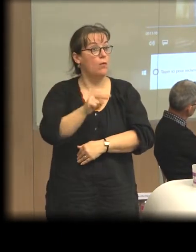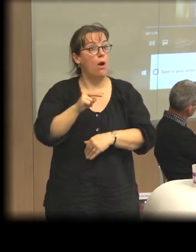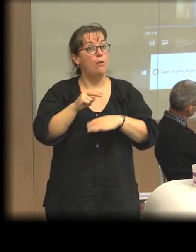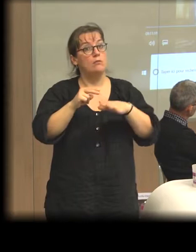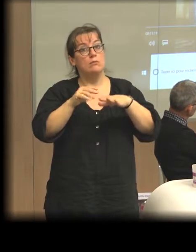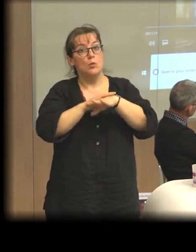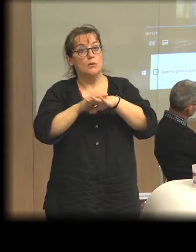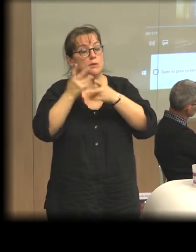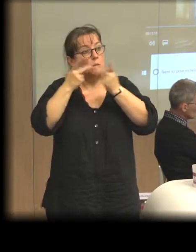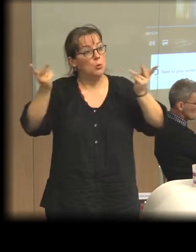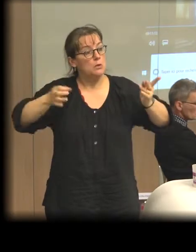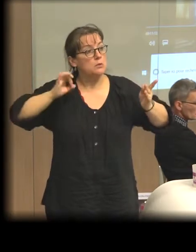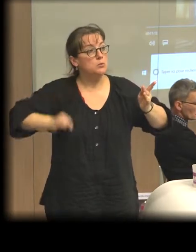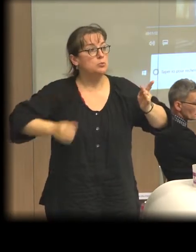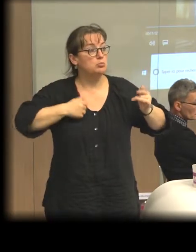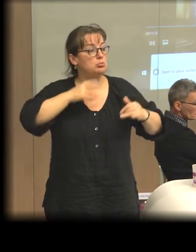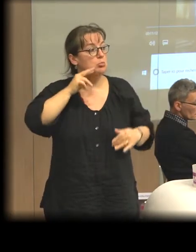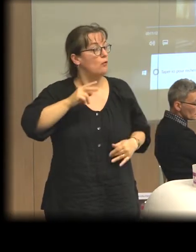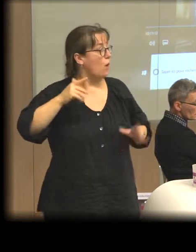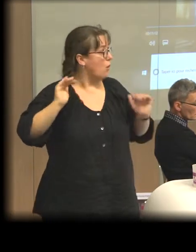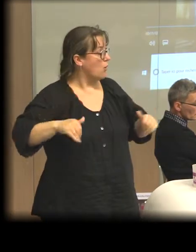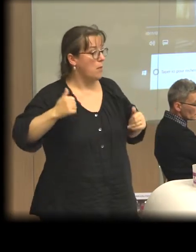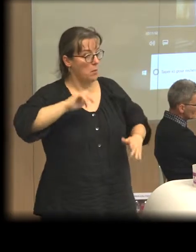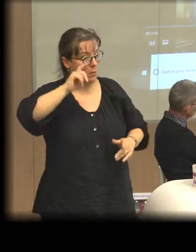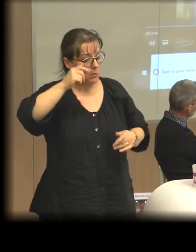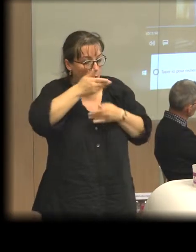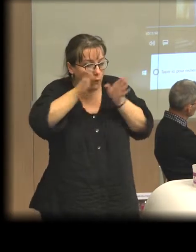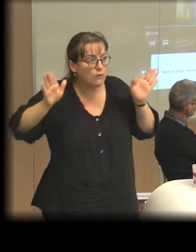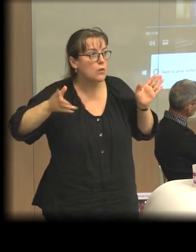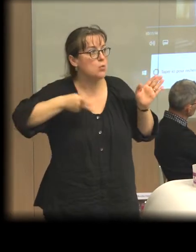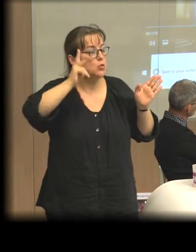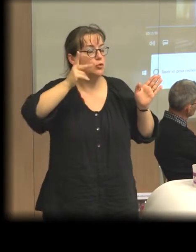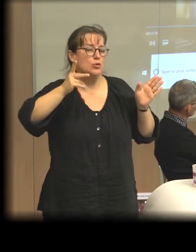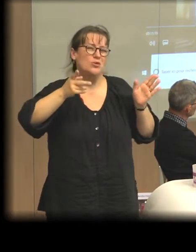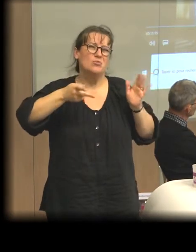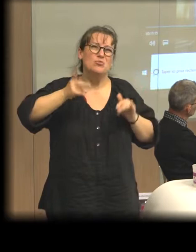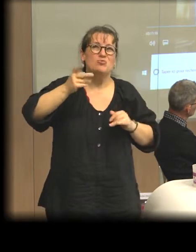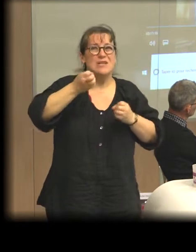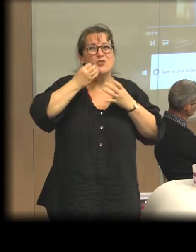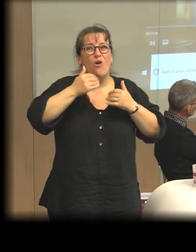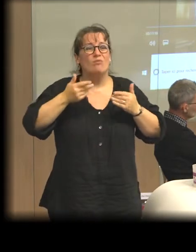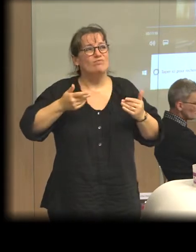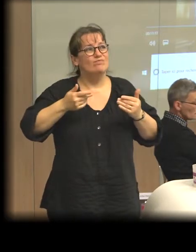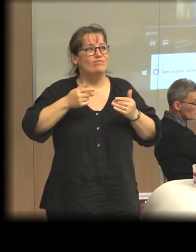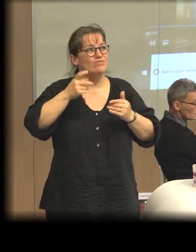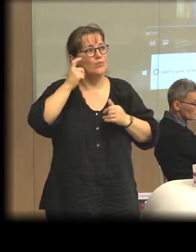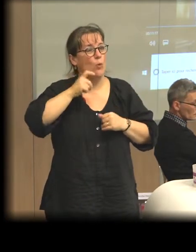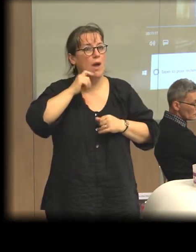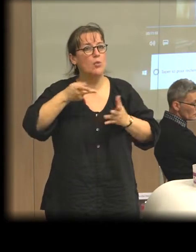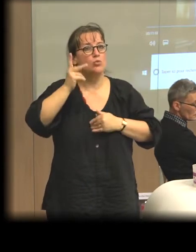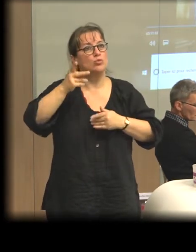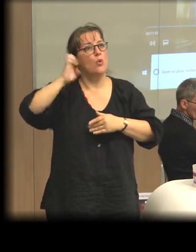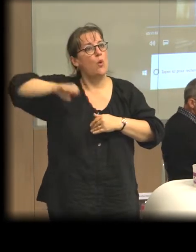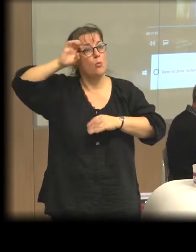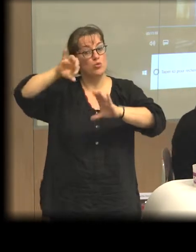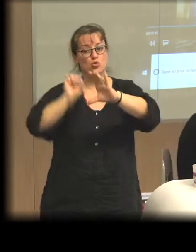Et c'est vrai que c'est principalement dans les pays de l'Europe du Sud qu'est reconnue